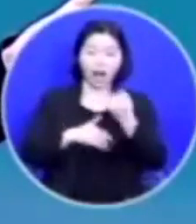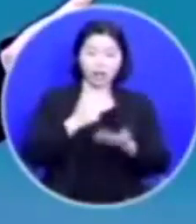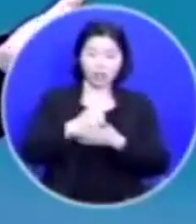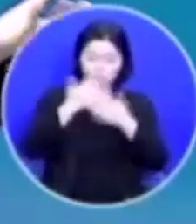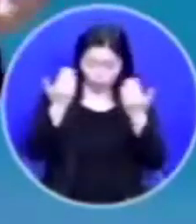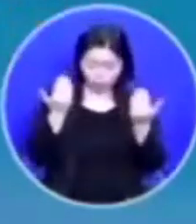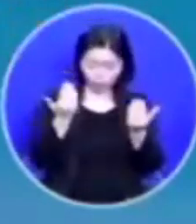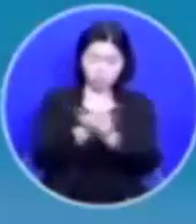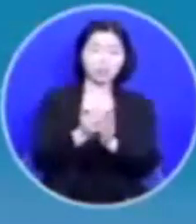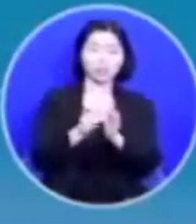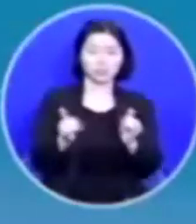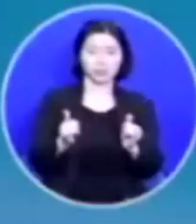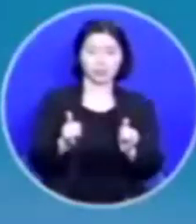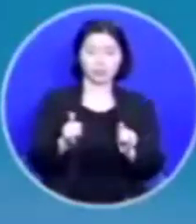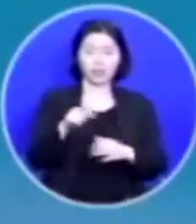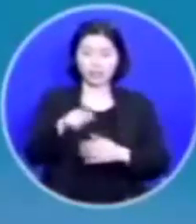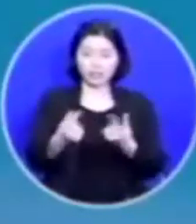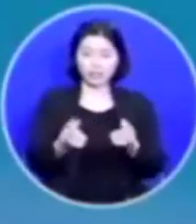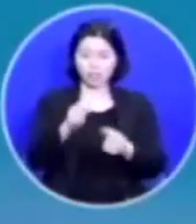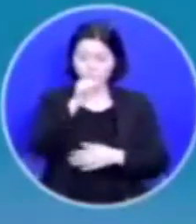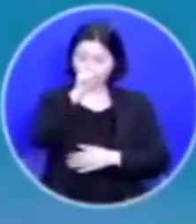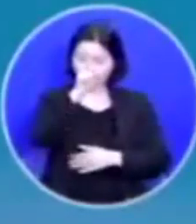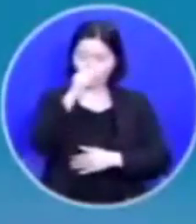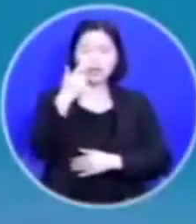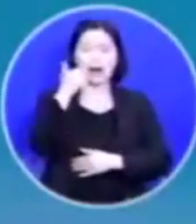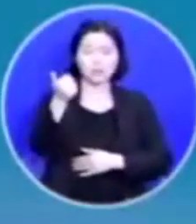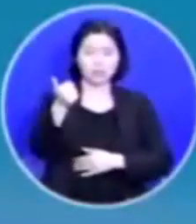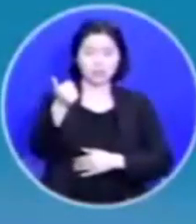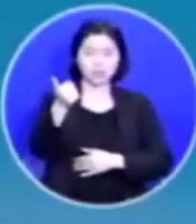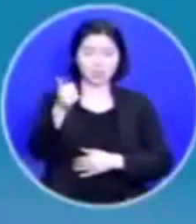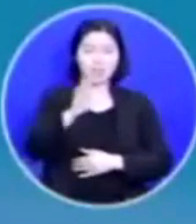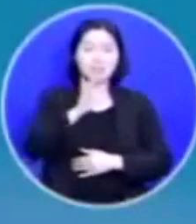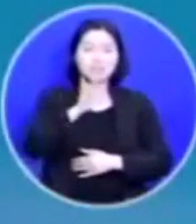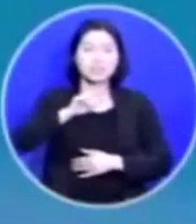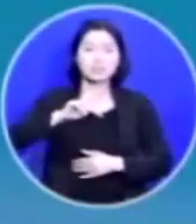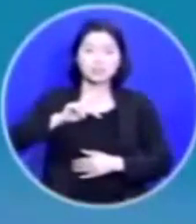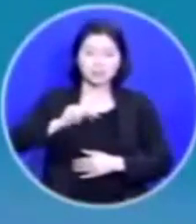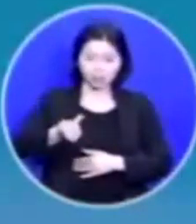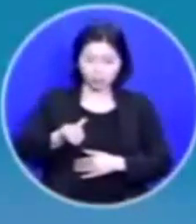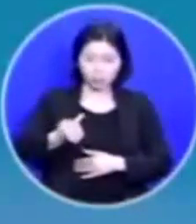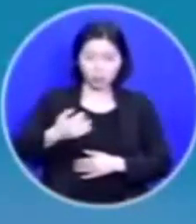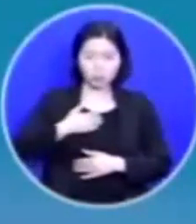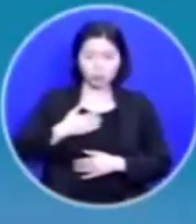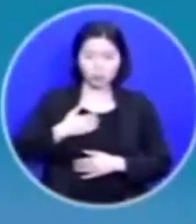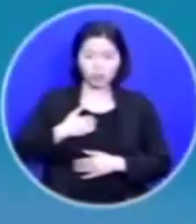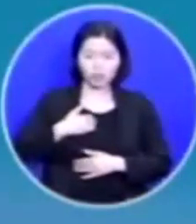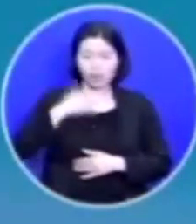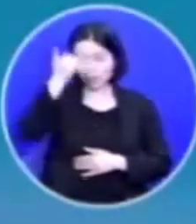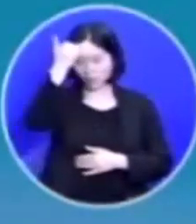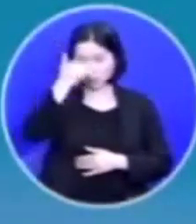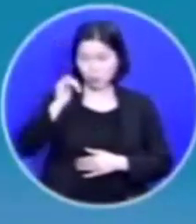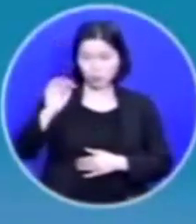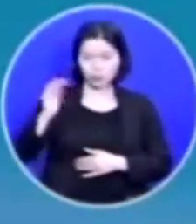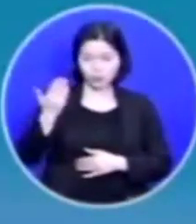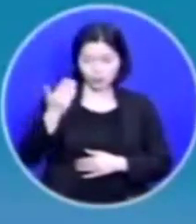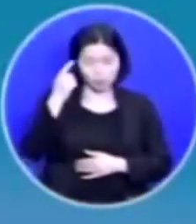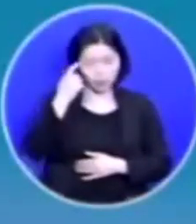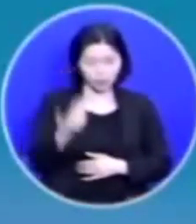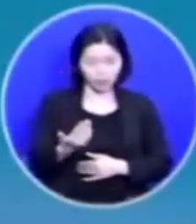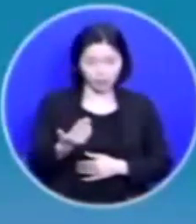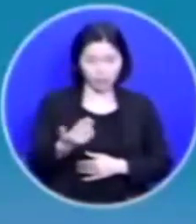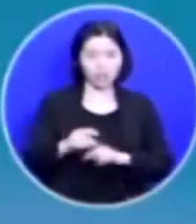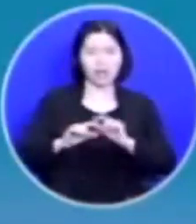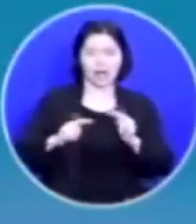그렇게 좋으신 아버지이십니다 그렇다고 해서 우리가 효자가 됩니까? 아니라는 것을 알 수 있죠